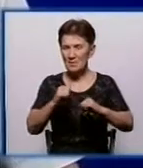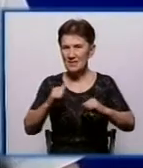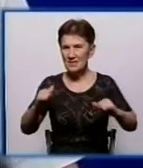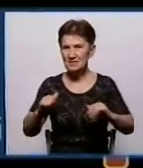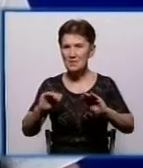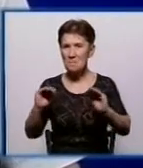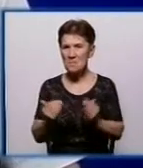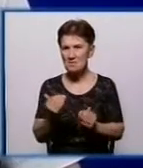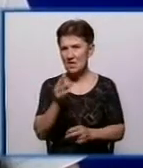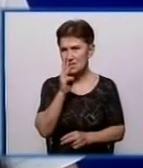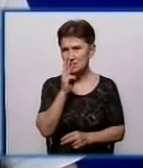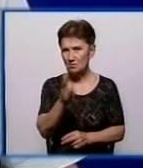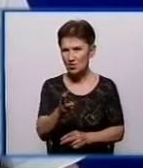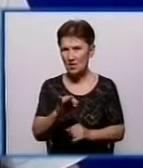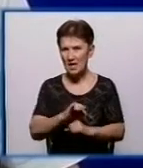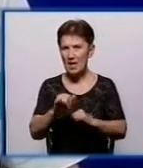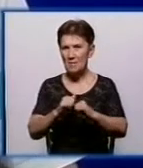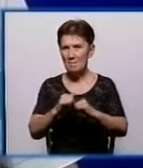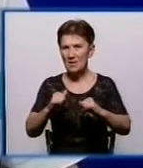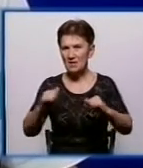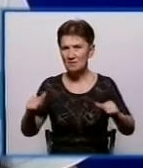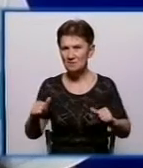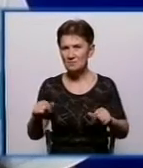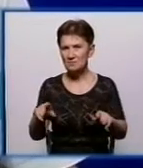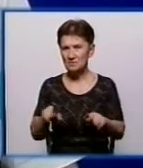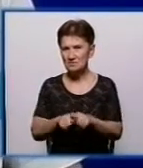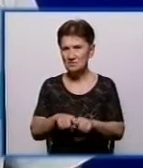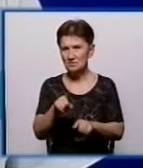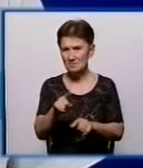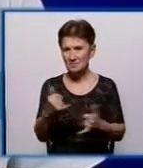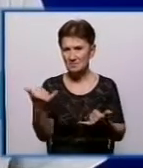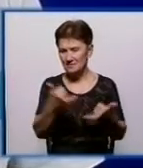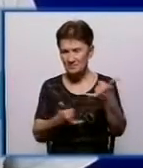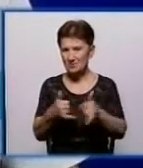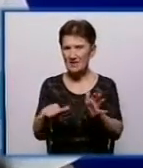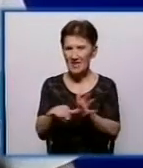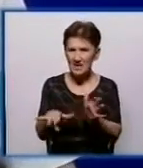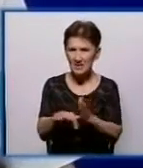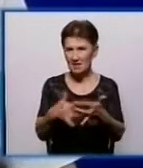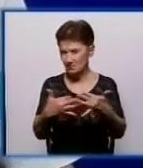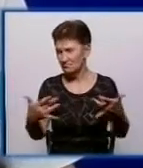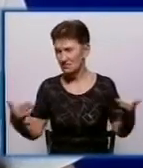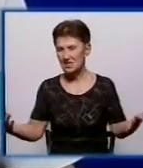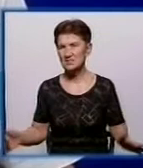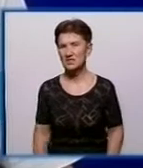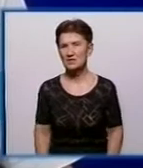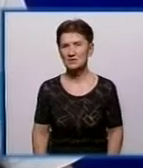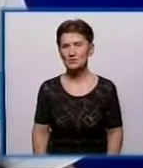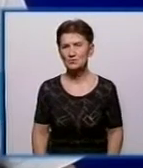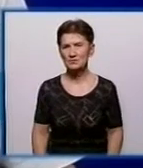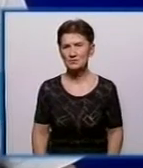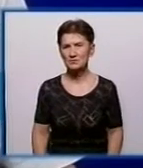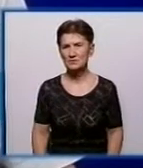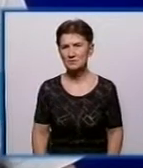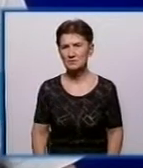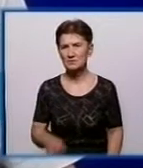заробітної плати та приріст тих же самих реагентів, електроенергії та інших складових тарифів. На